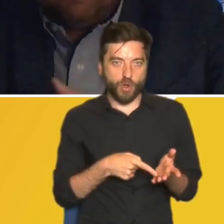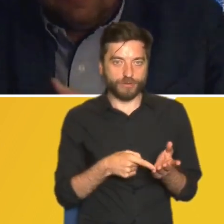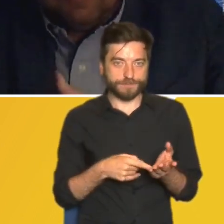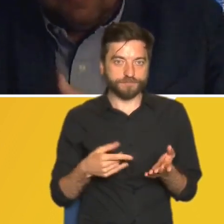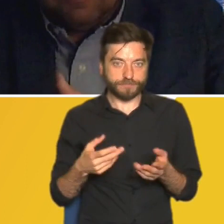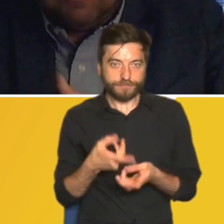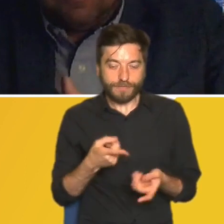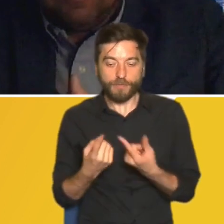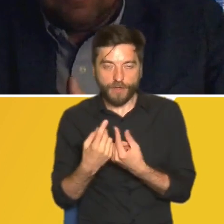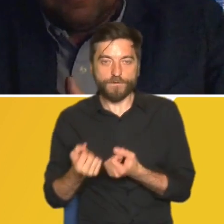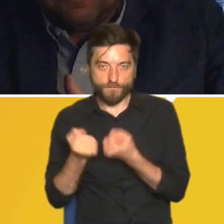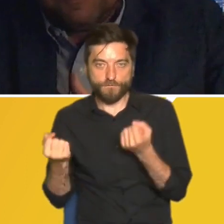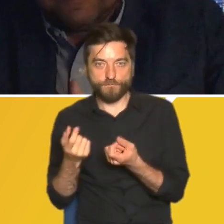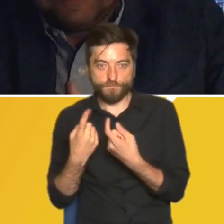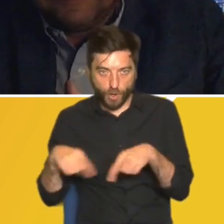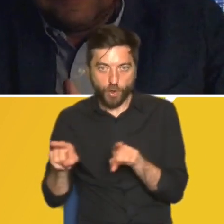przedsięwzięcia inwestycyjne